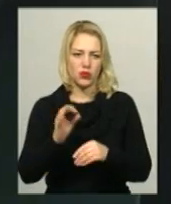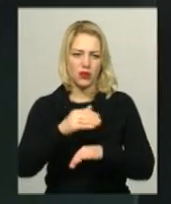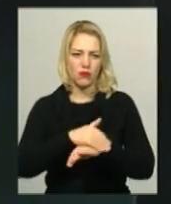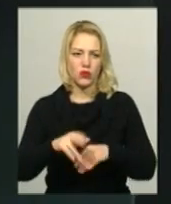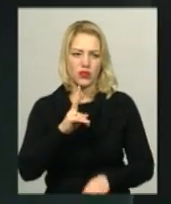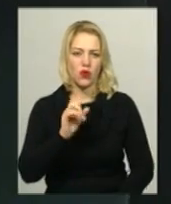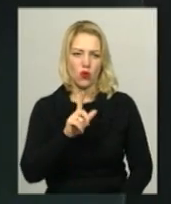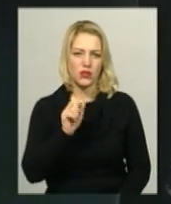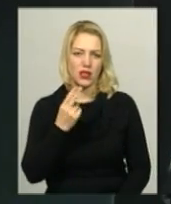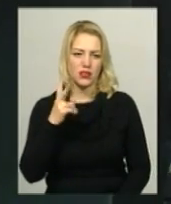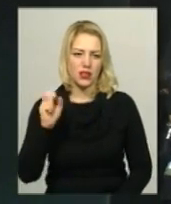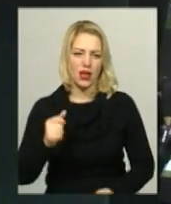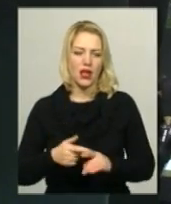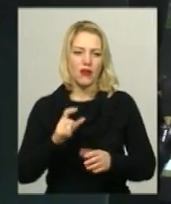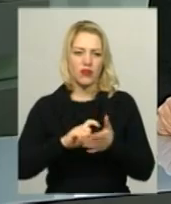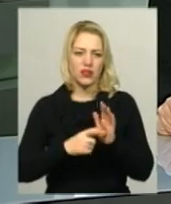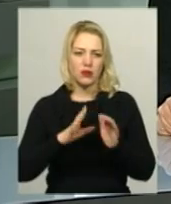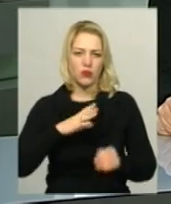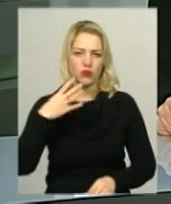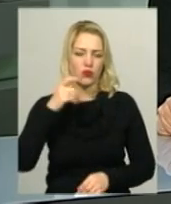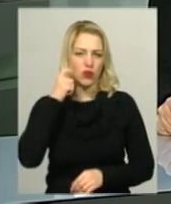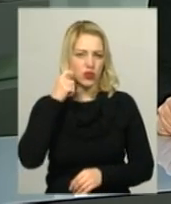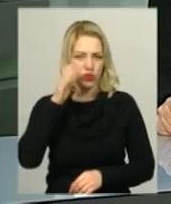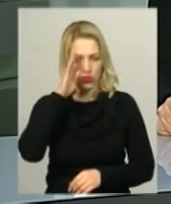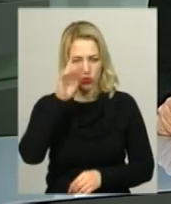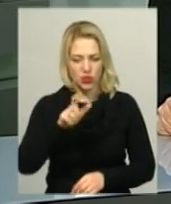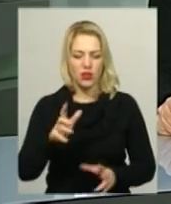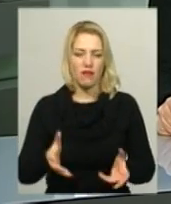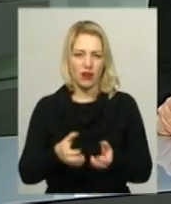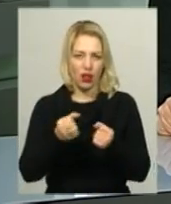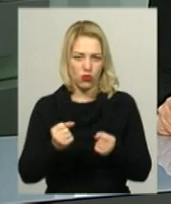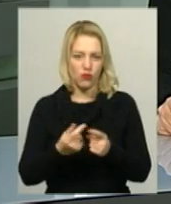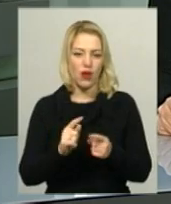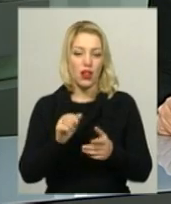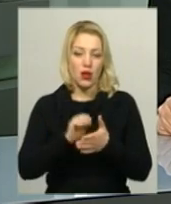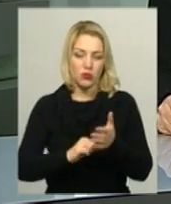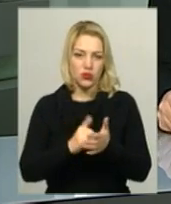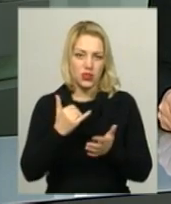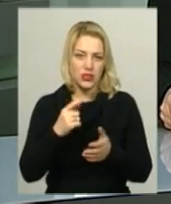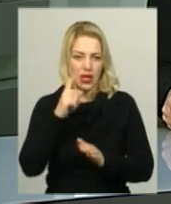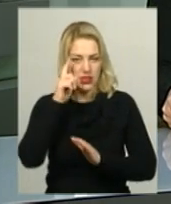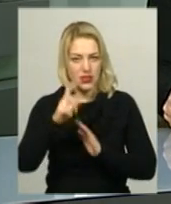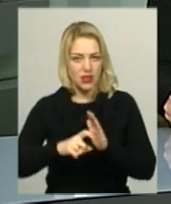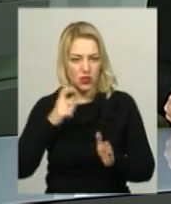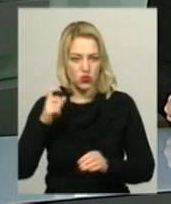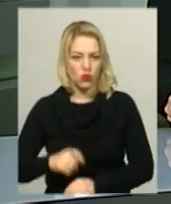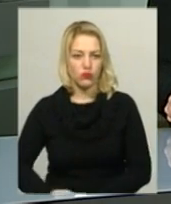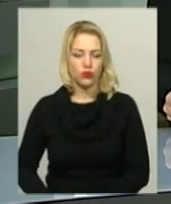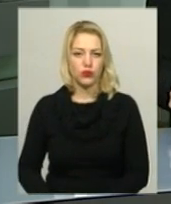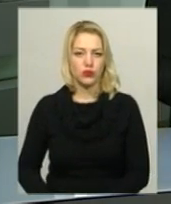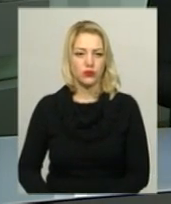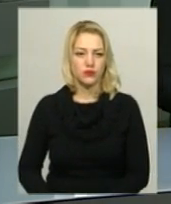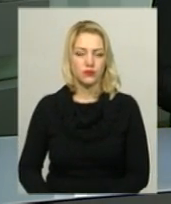вулиці Козацькій. У квартирі знаходився 40-річний чоловік. Його врятували. Причини пожежі наразі з'ясовуються, додає Віталій Гречанюк.